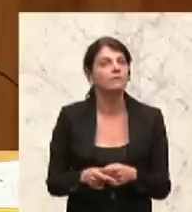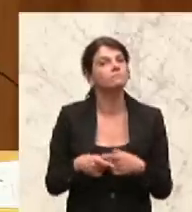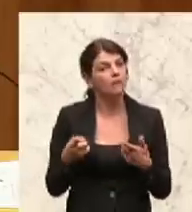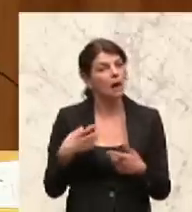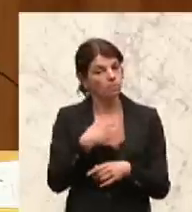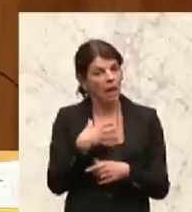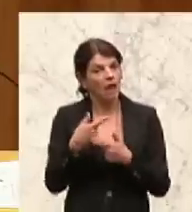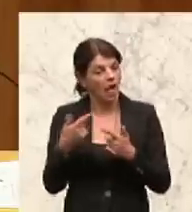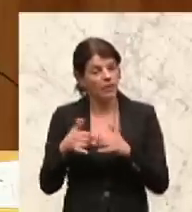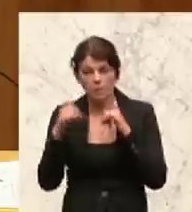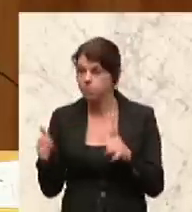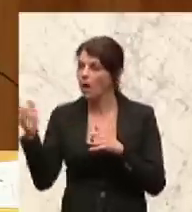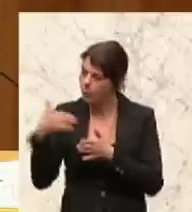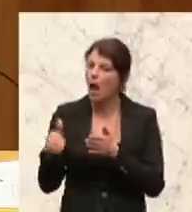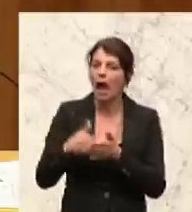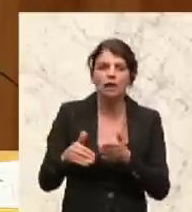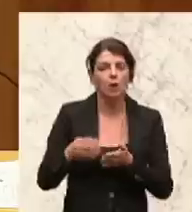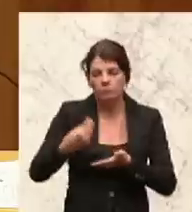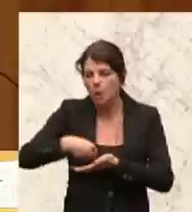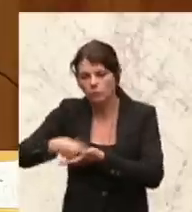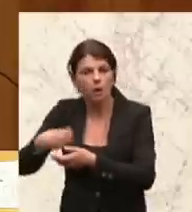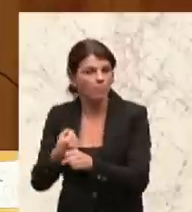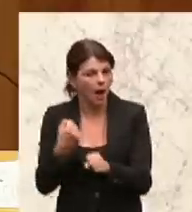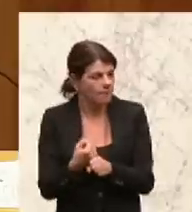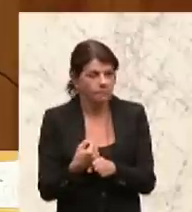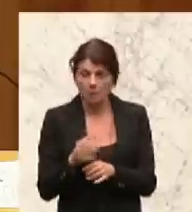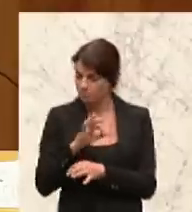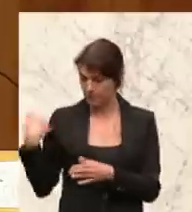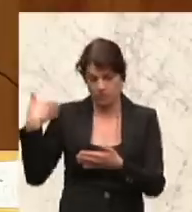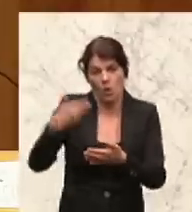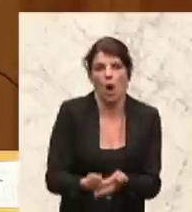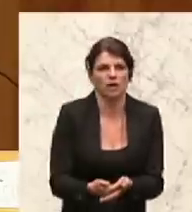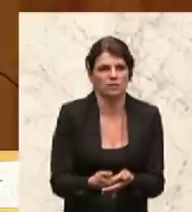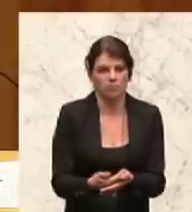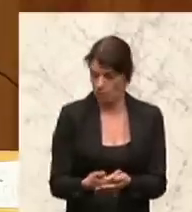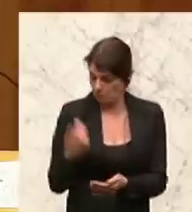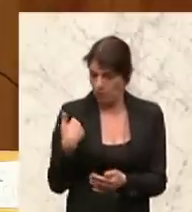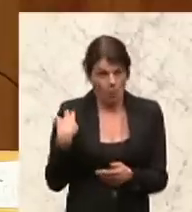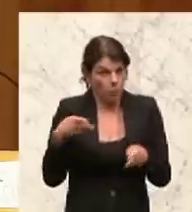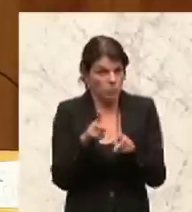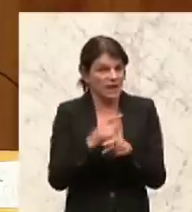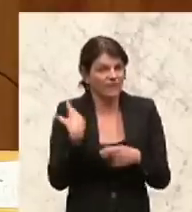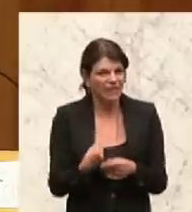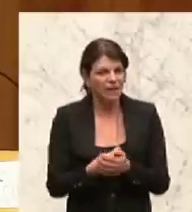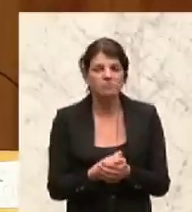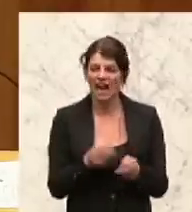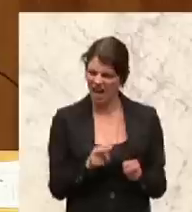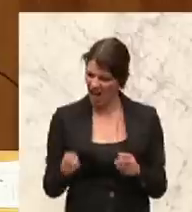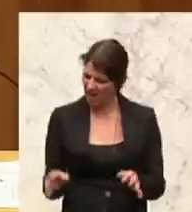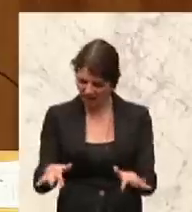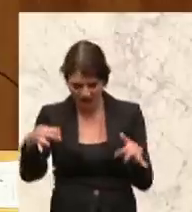-LP Verträge geschlossen wurden, wo heute noch, wo heute noch, oder gerade eben erst wieder sogar, sich die Gerichte damit